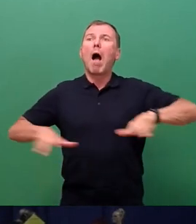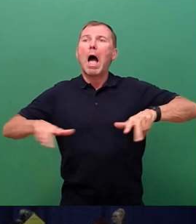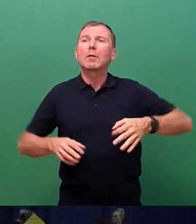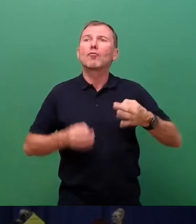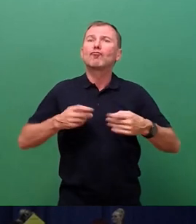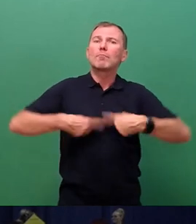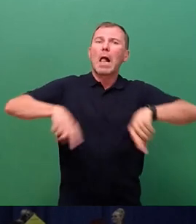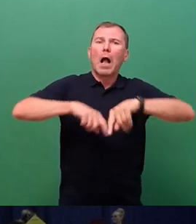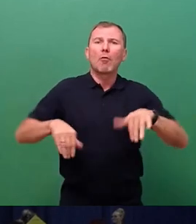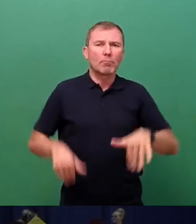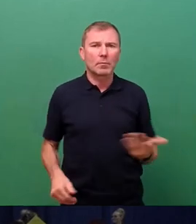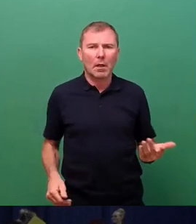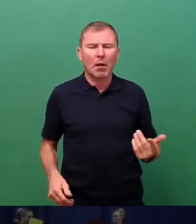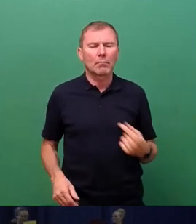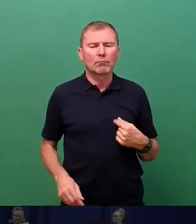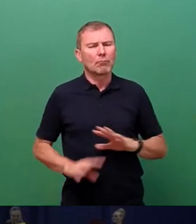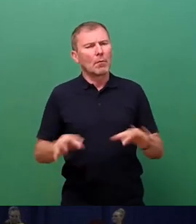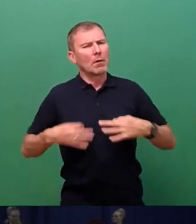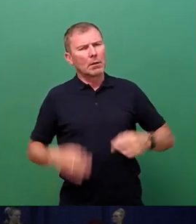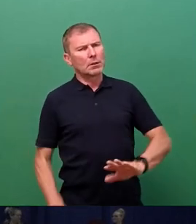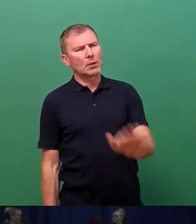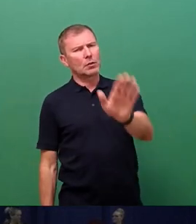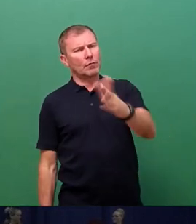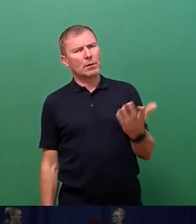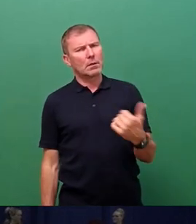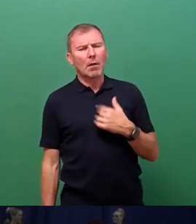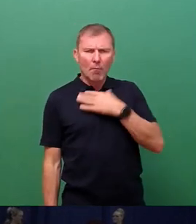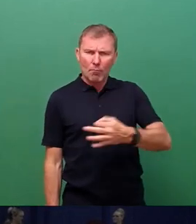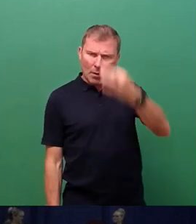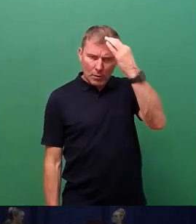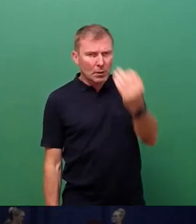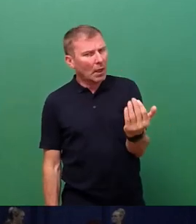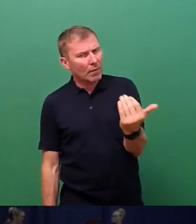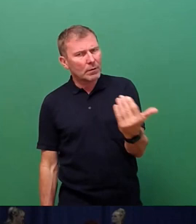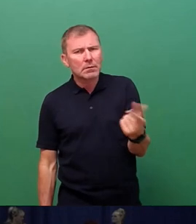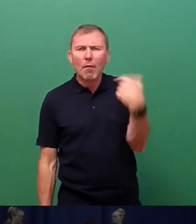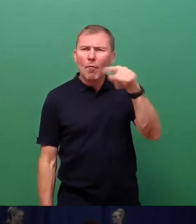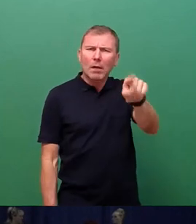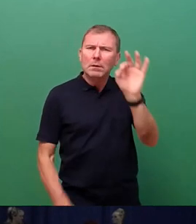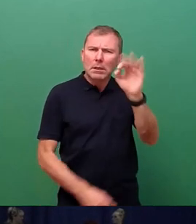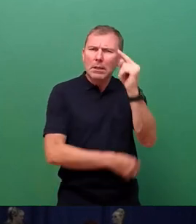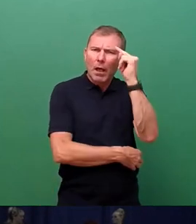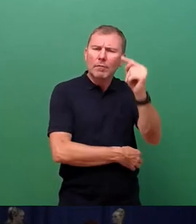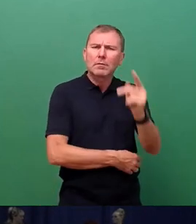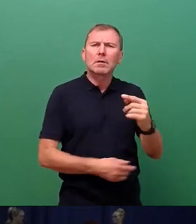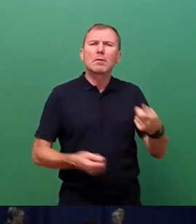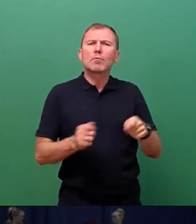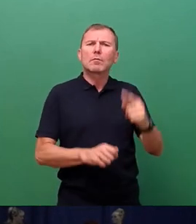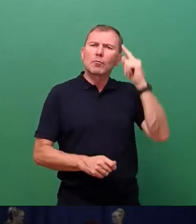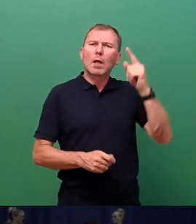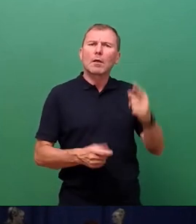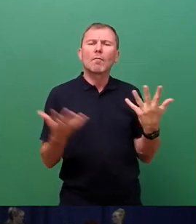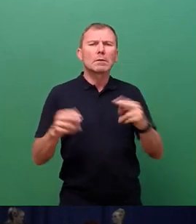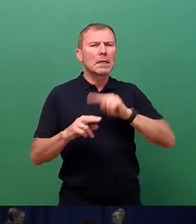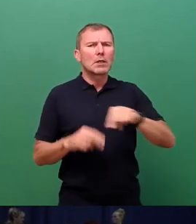ehrlich gesagt nicht zufrieden geben mag. Und ich würde gerne von Ihnen erfahren, woher Sie genau den Beschluss des Stadtrates zum 10. Juni so